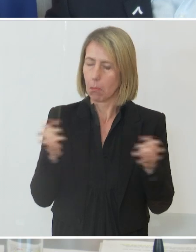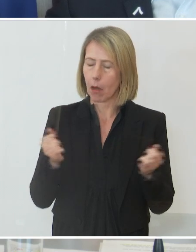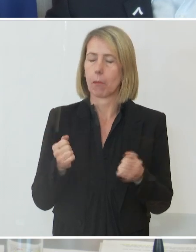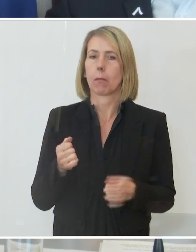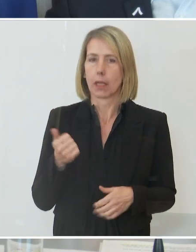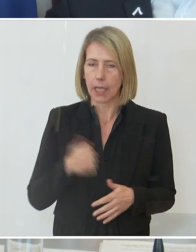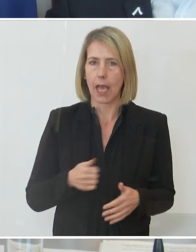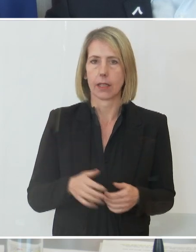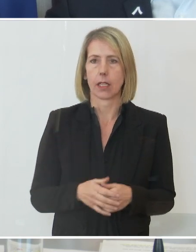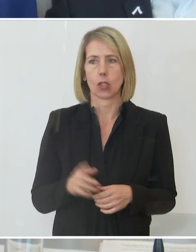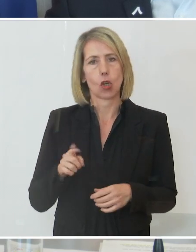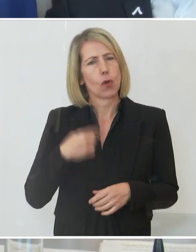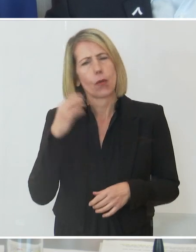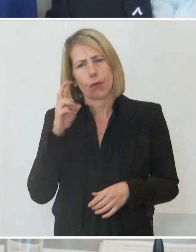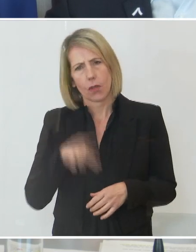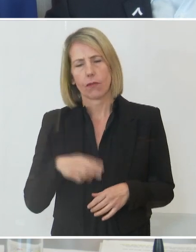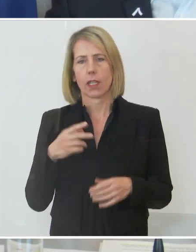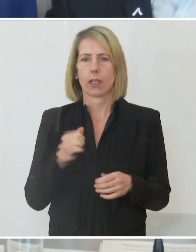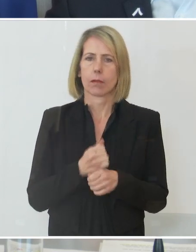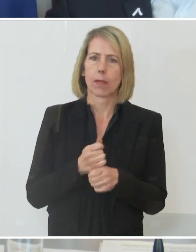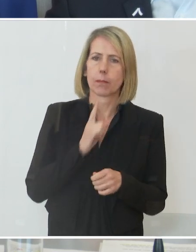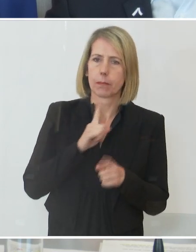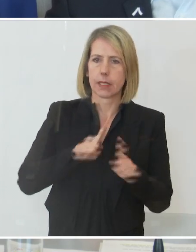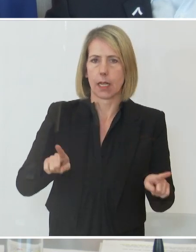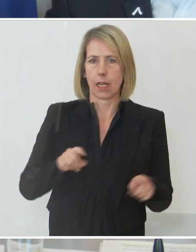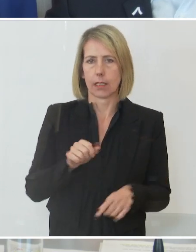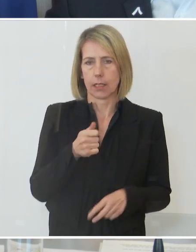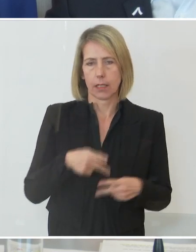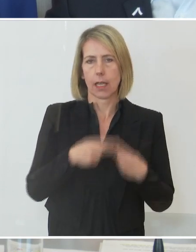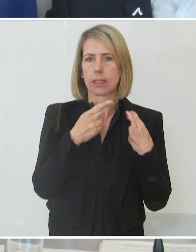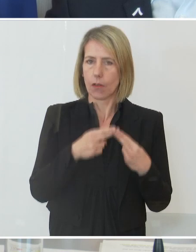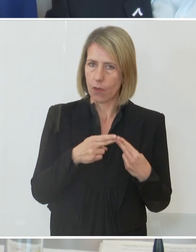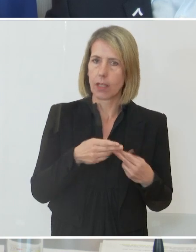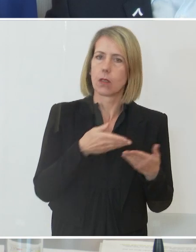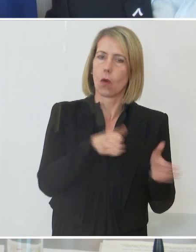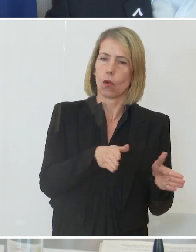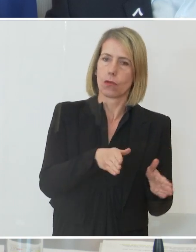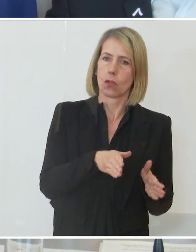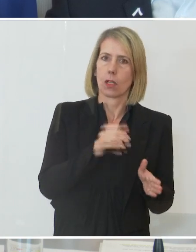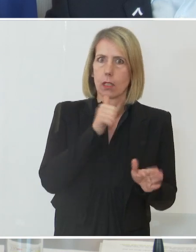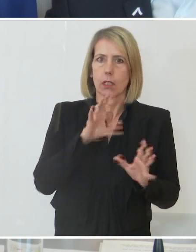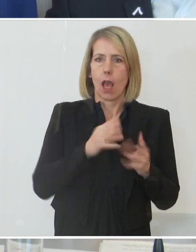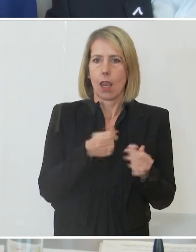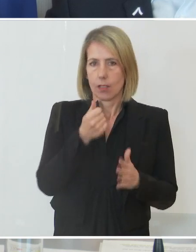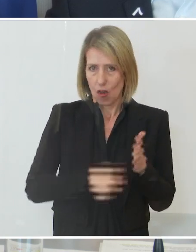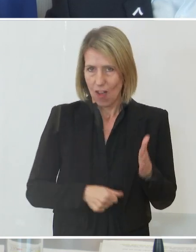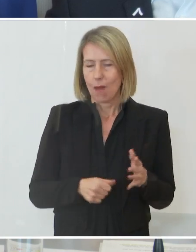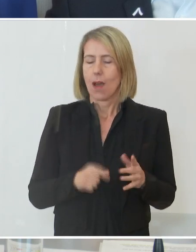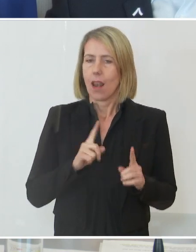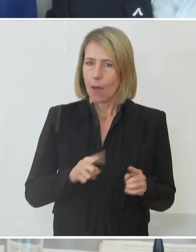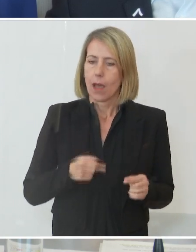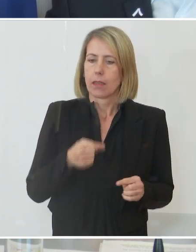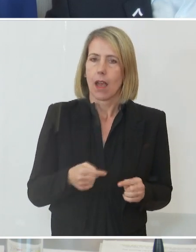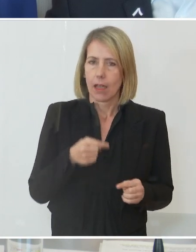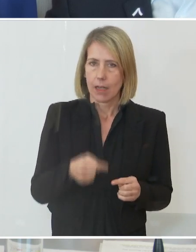vor, eine Entzerrung, zumindest in dieser ersten Phase der Öffnung. Und freue mich sehr, dass sich aller Vorauss